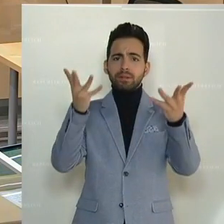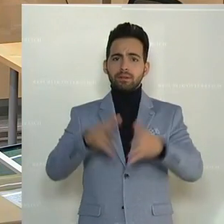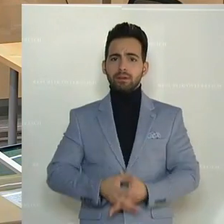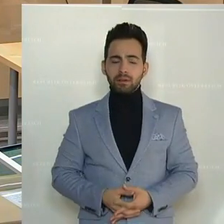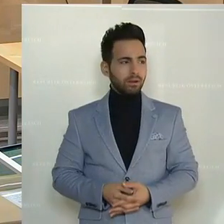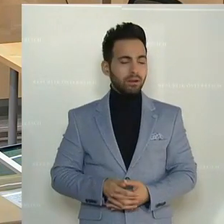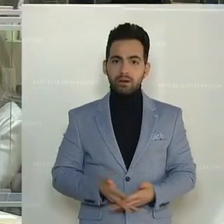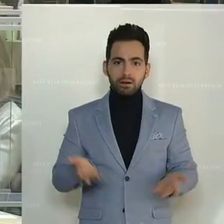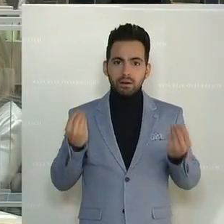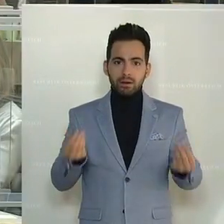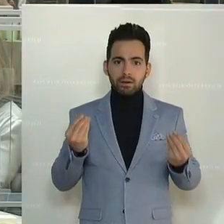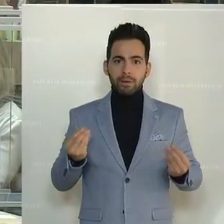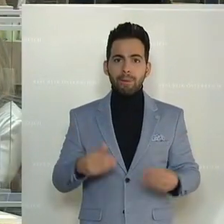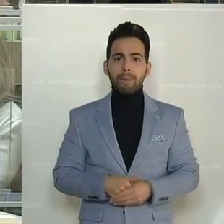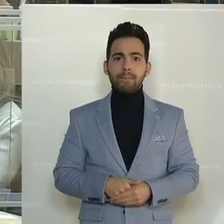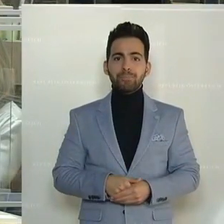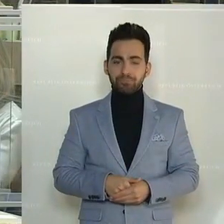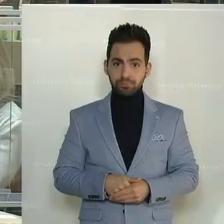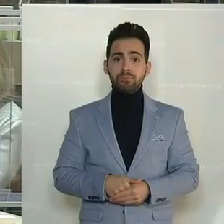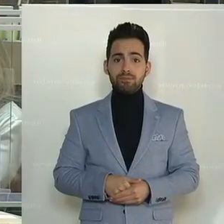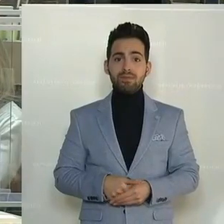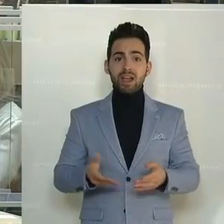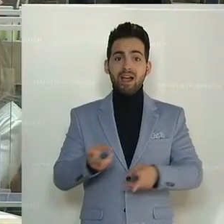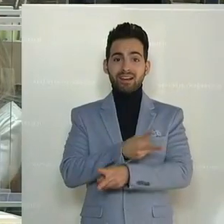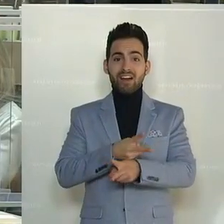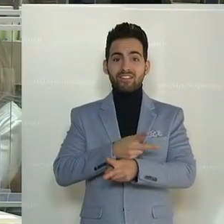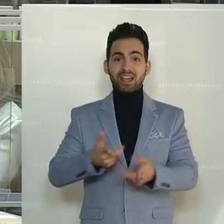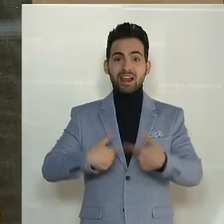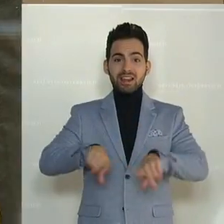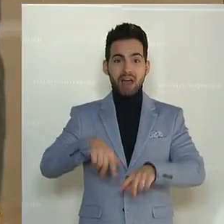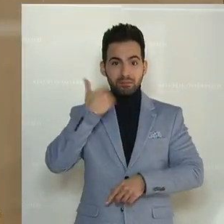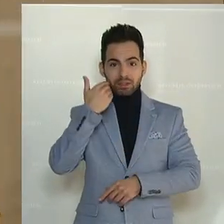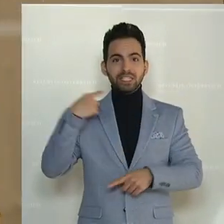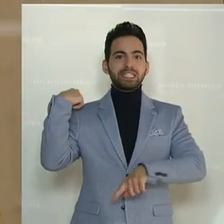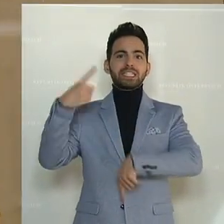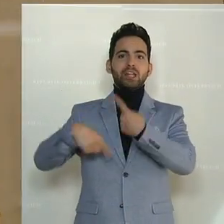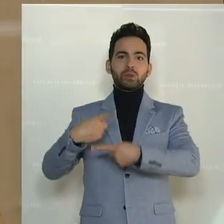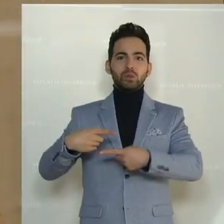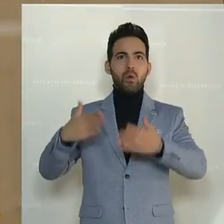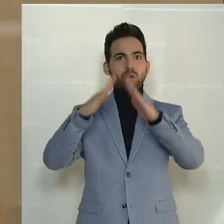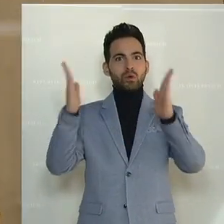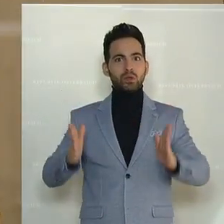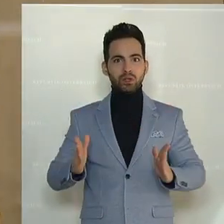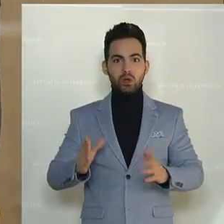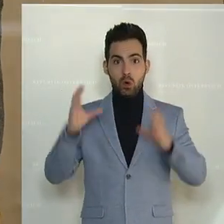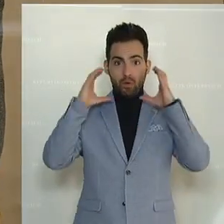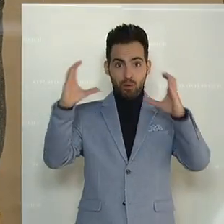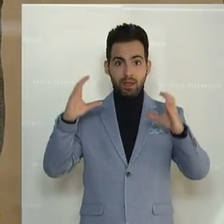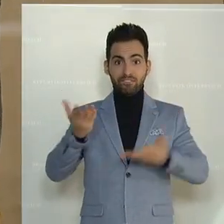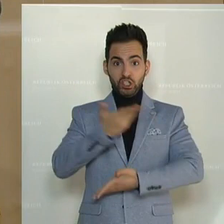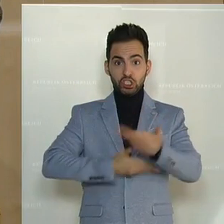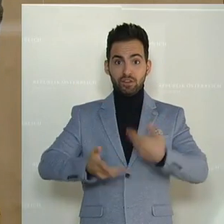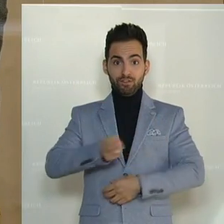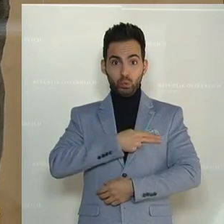Der Querfeld, das Café Landmann hat, ein Traditionshaus in der Stadt, ÖVP-Wirtschaftsbundfunktionär war lange Zeit.